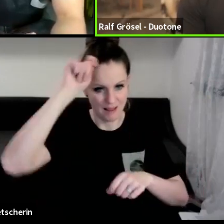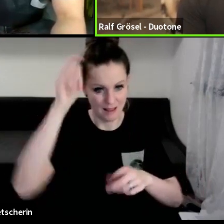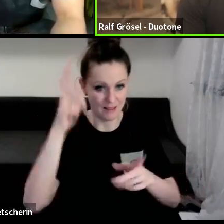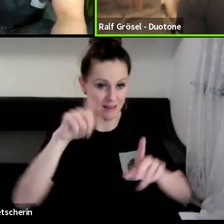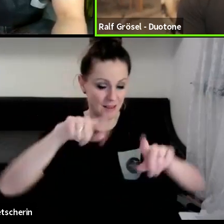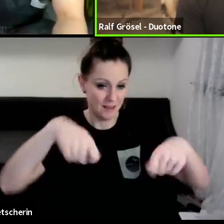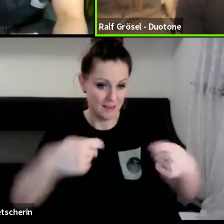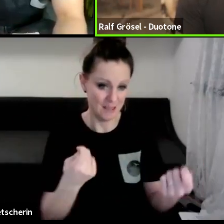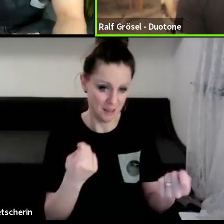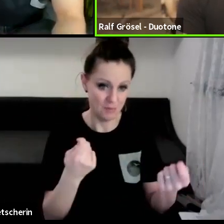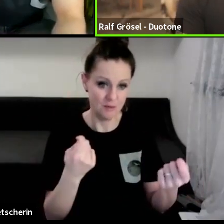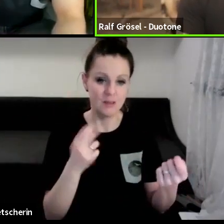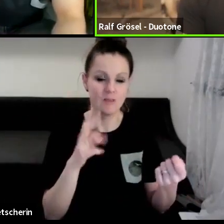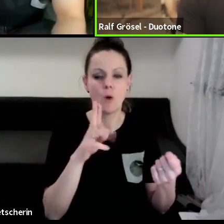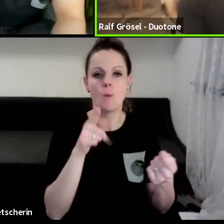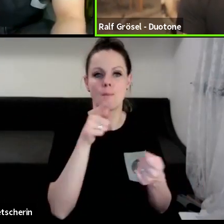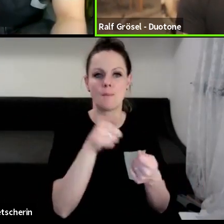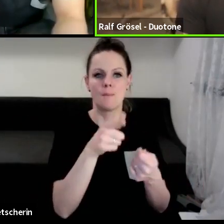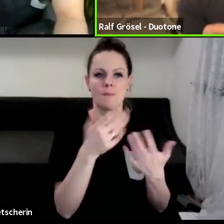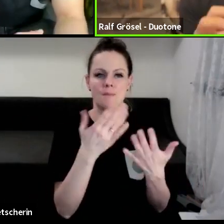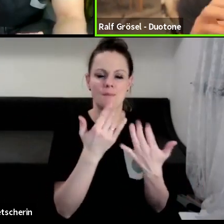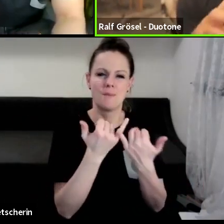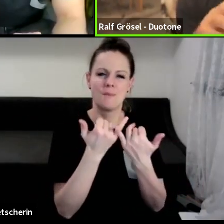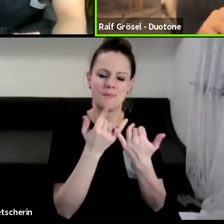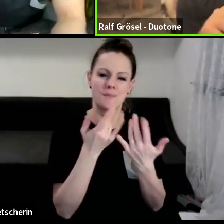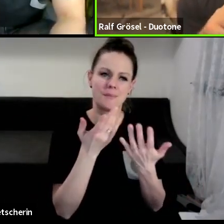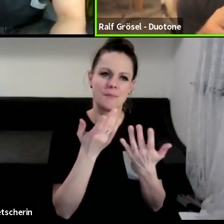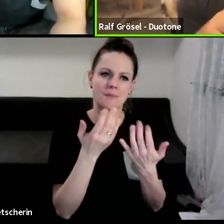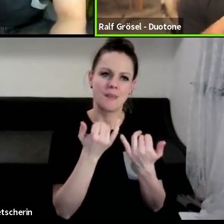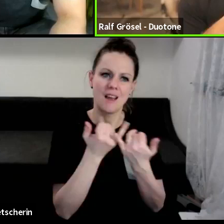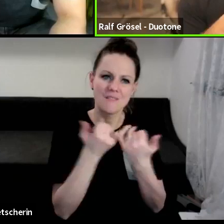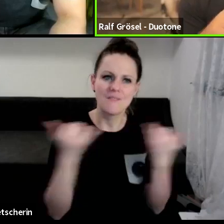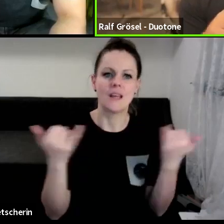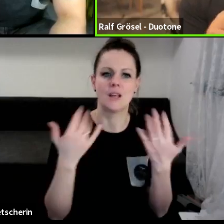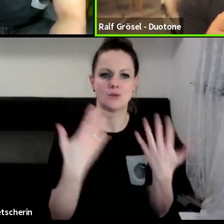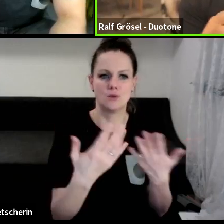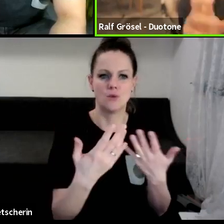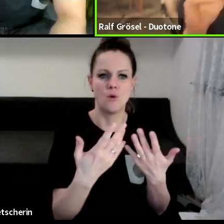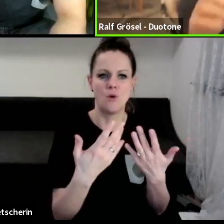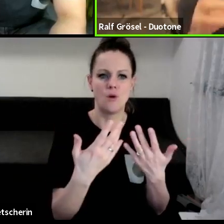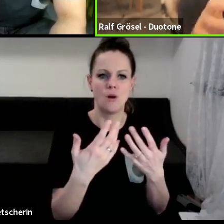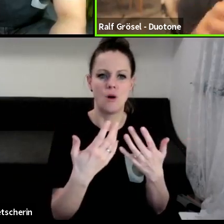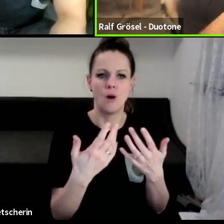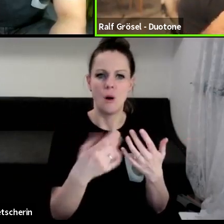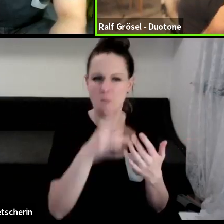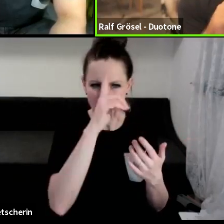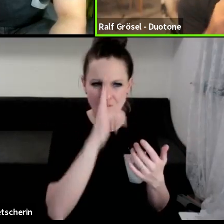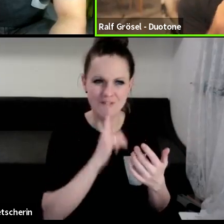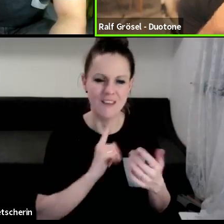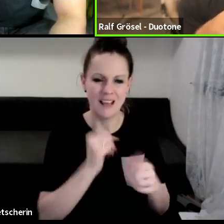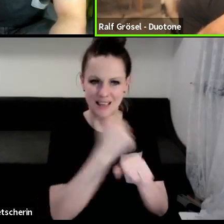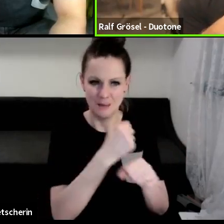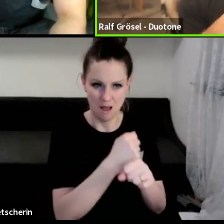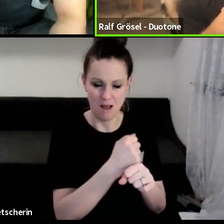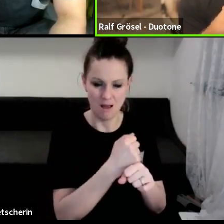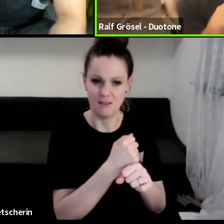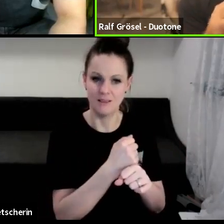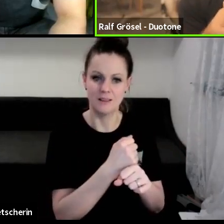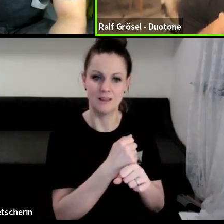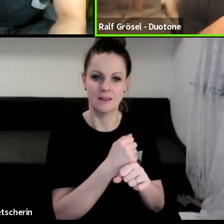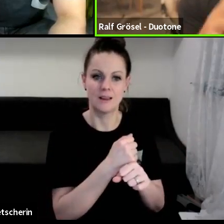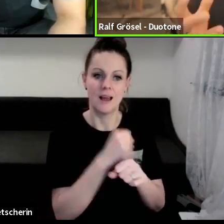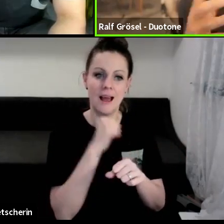einfach diese Art von Profilen wurden nicht explizit so in der